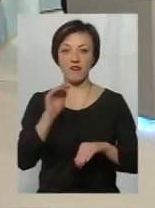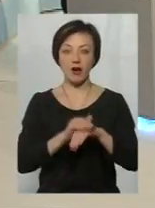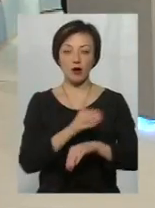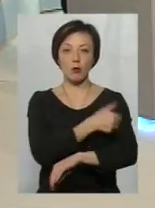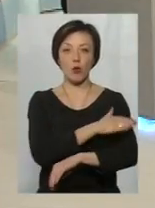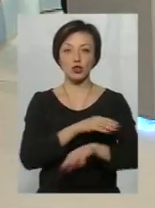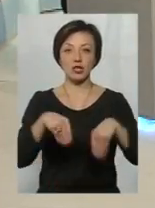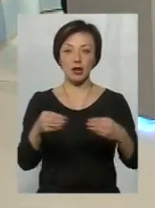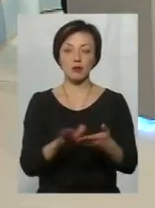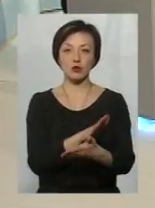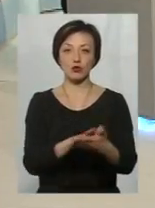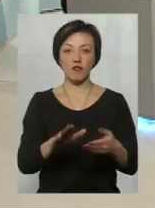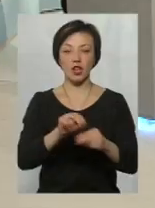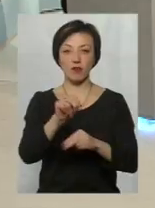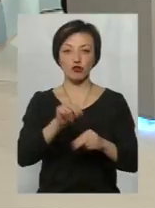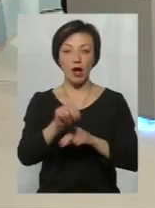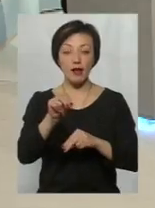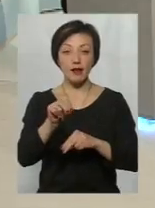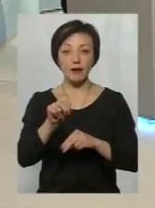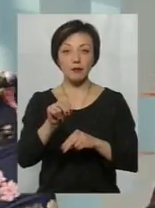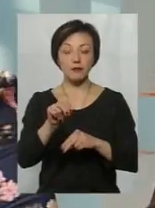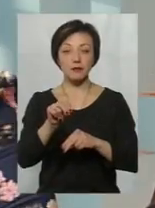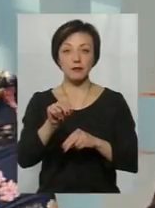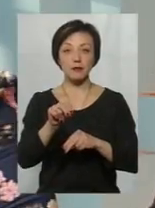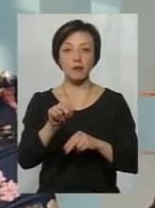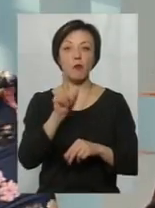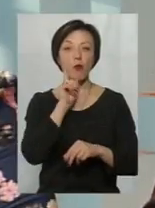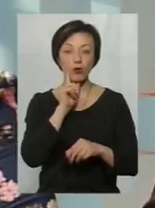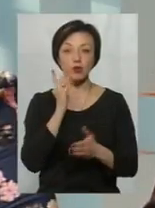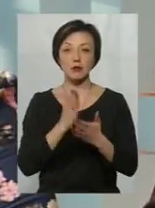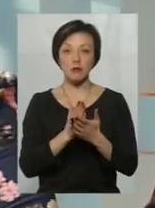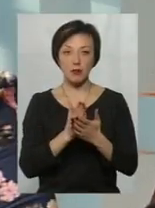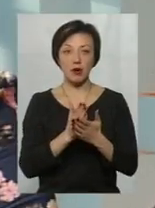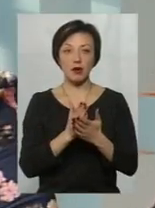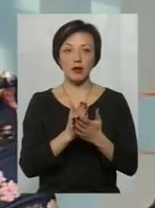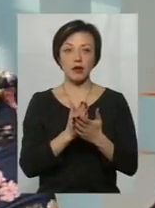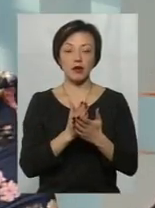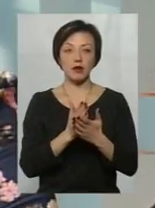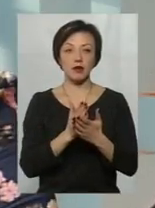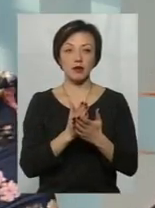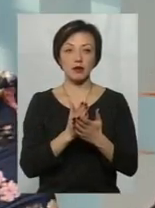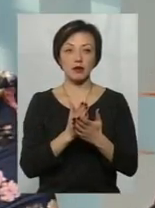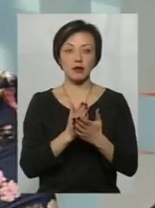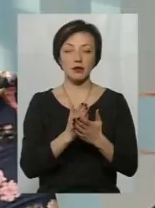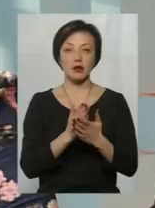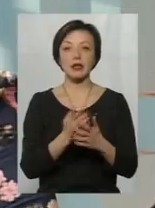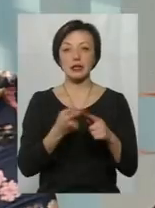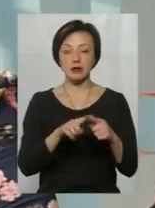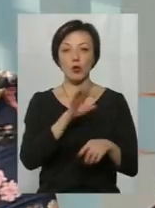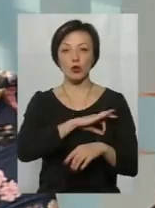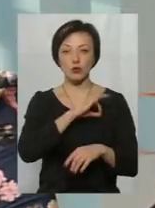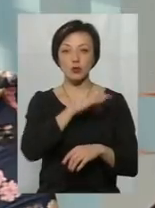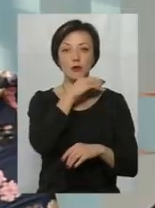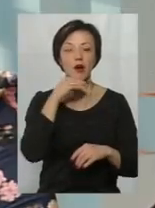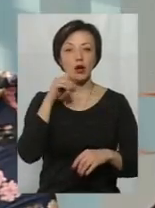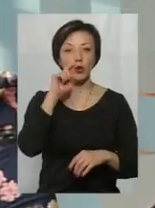безкоштовне навчання молоді, яка має карту поляка. І цим користується дуже